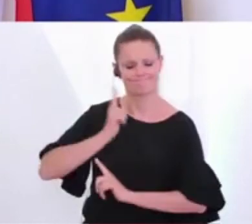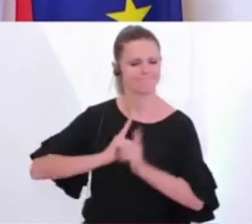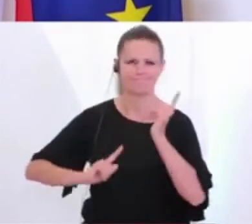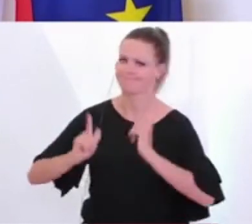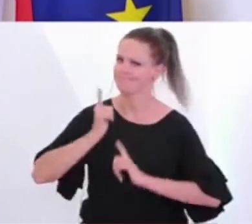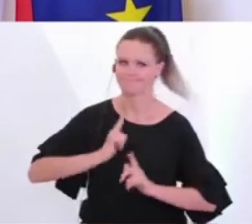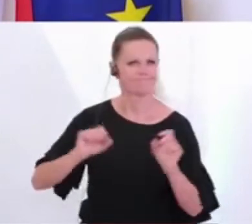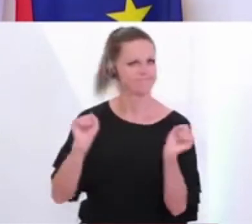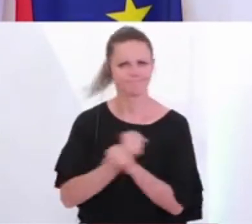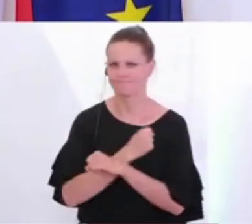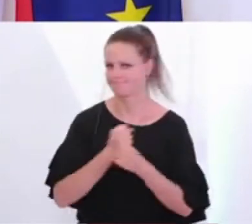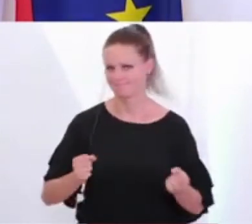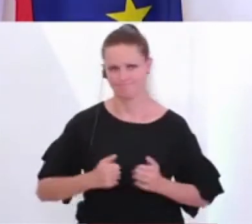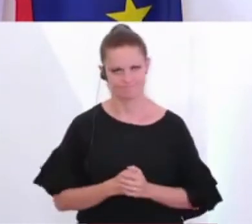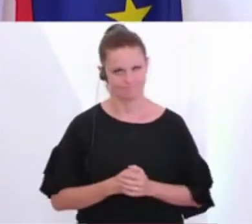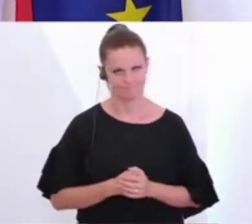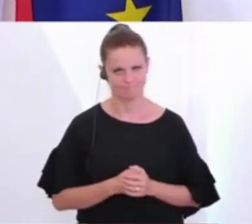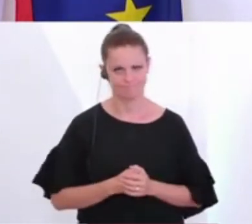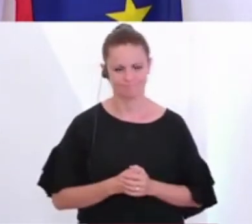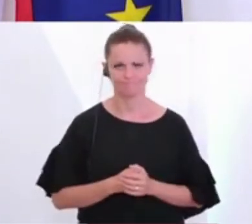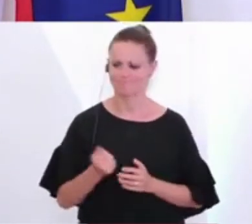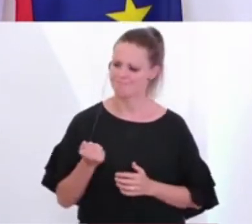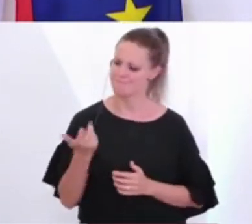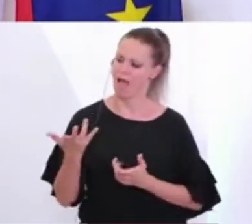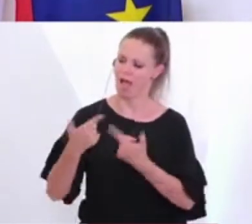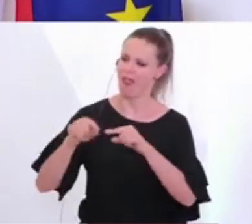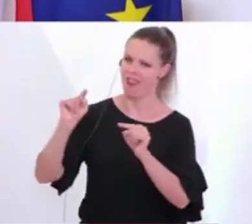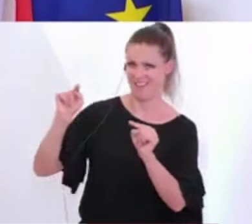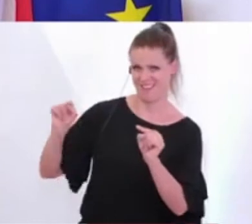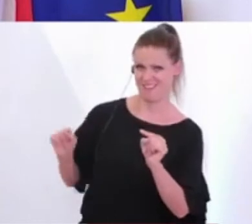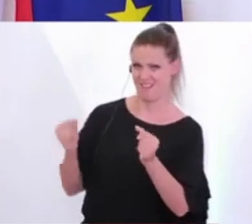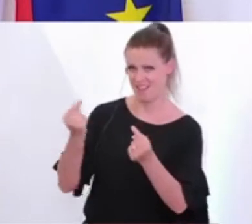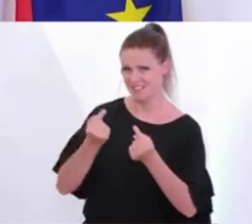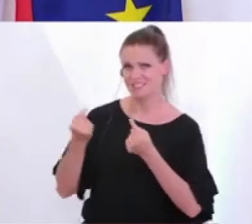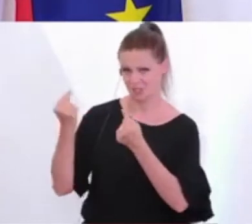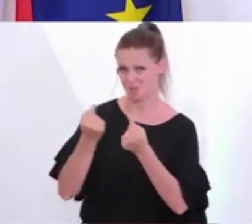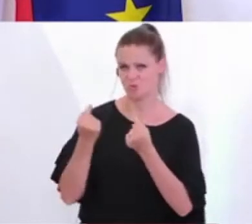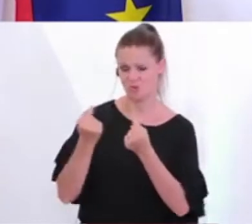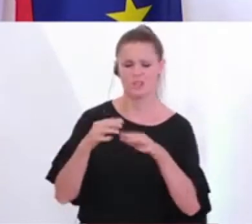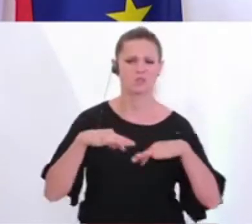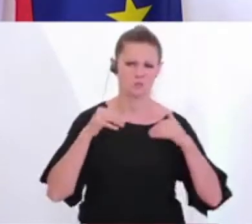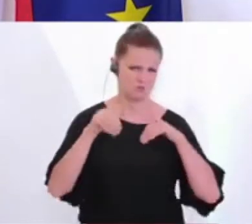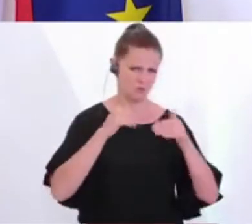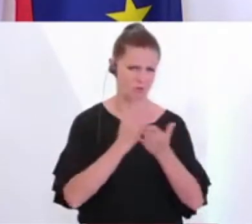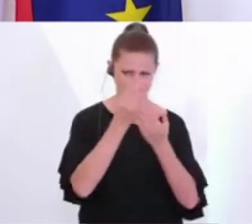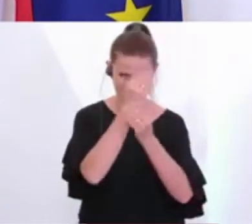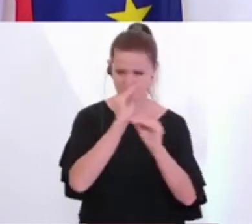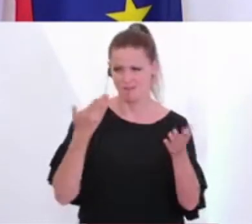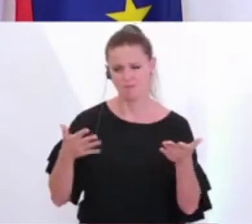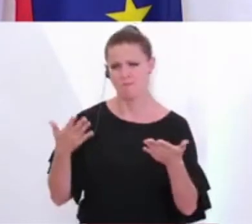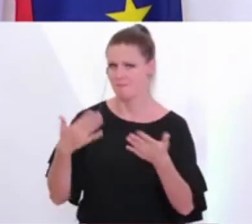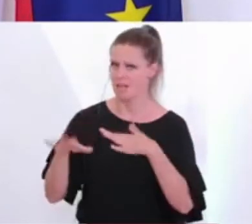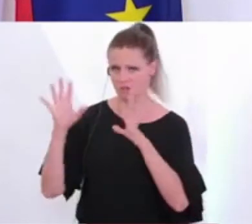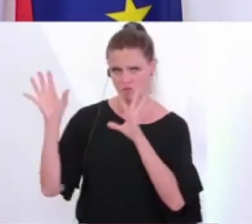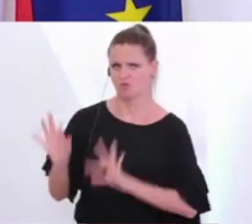nicht der Fall. In einigen Ländern des Westbalkans hat sich die Situation, wie auch gerade vom Gesundheitsminister dargestellt, auch noch verschärft.